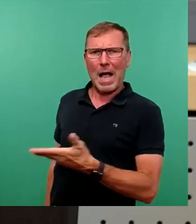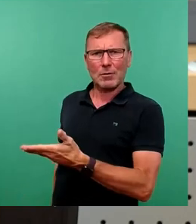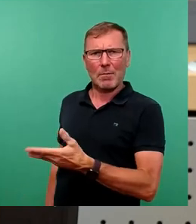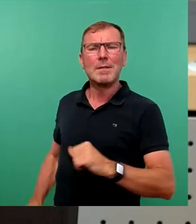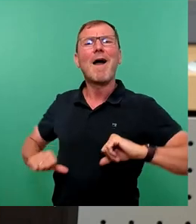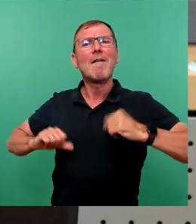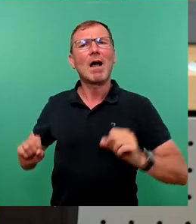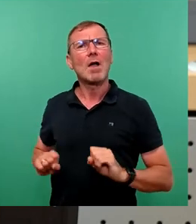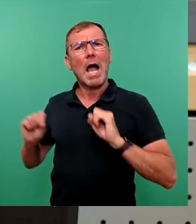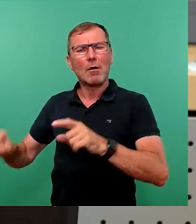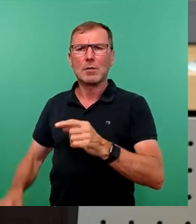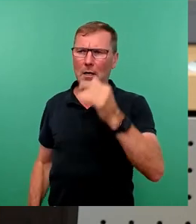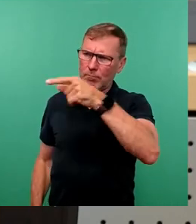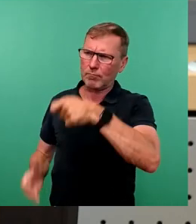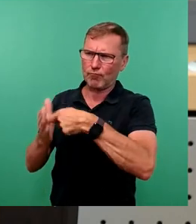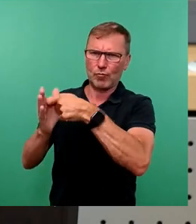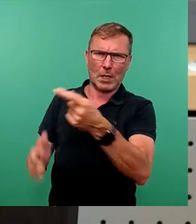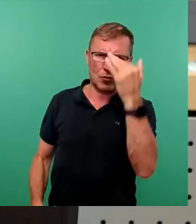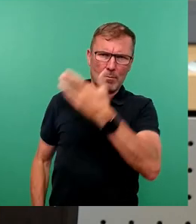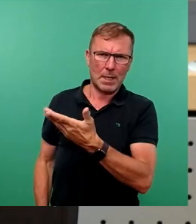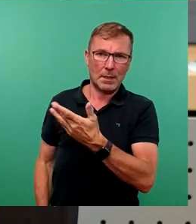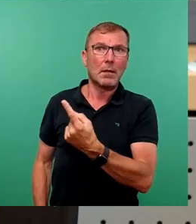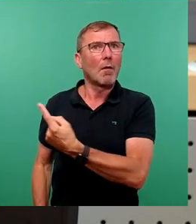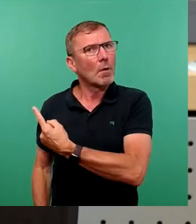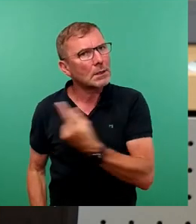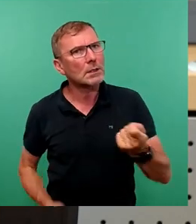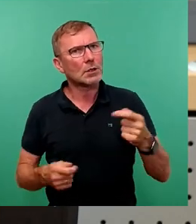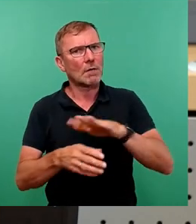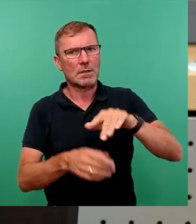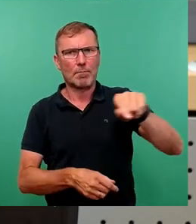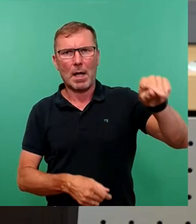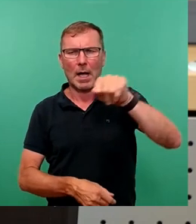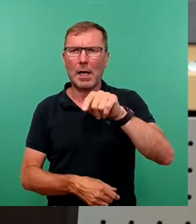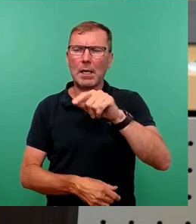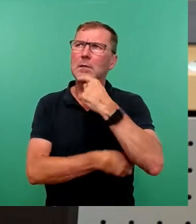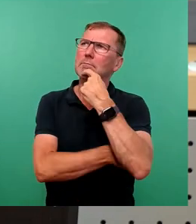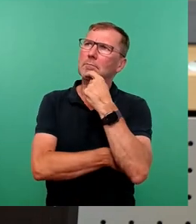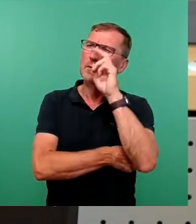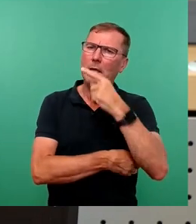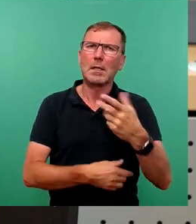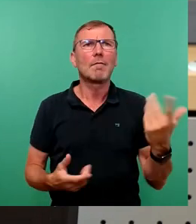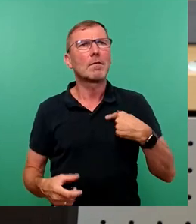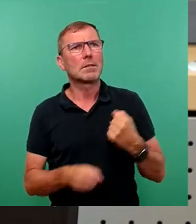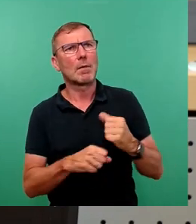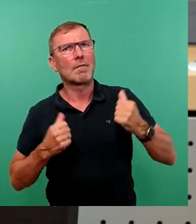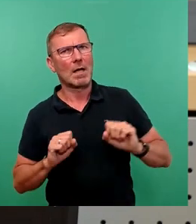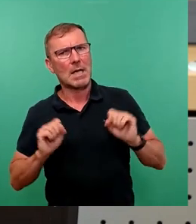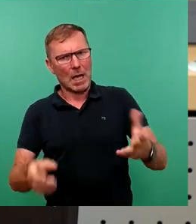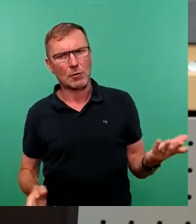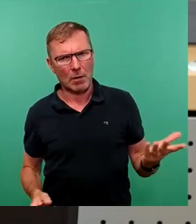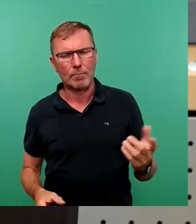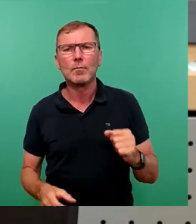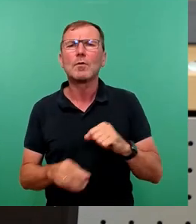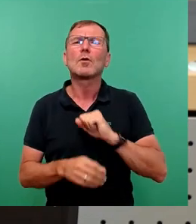Ausgaben überdenken. Und da muss jeder Geschäftsbereich mal hinten sich anfassen und nachdenken, was er macht. Dazu gehört auch die